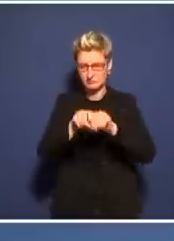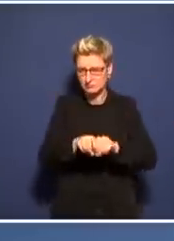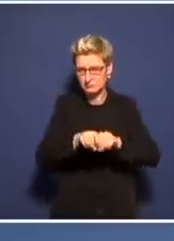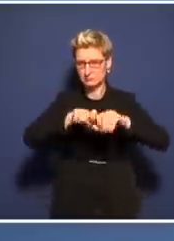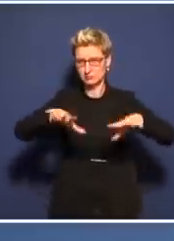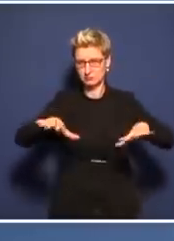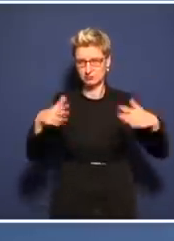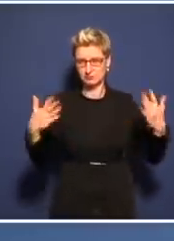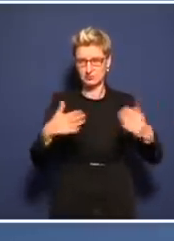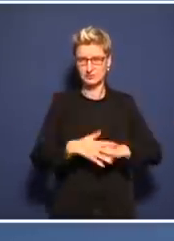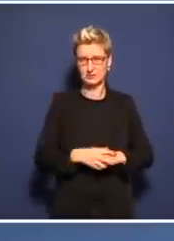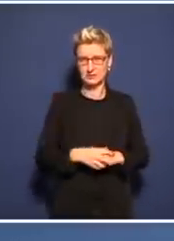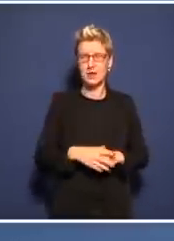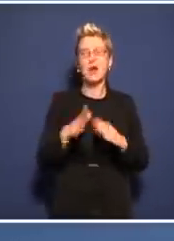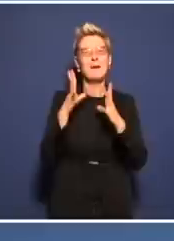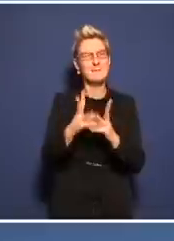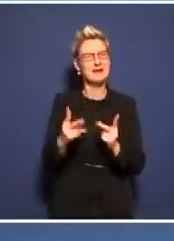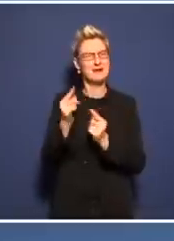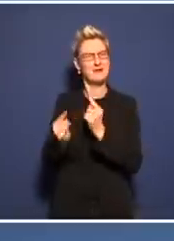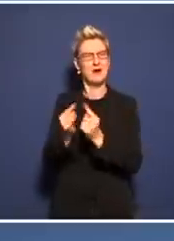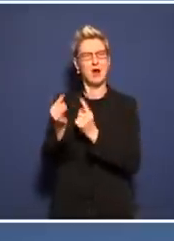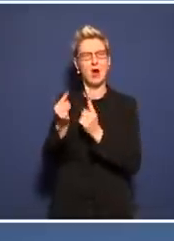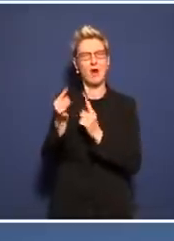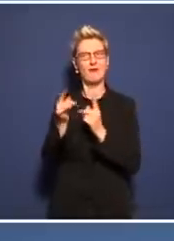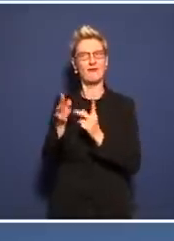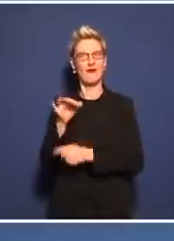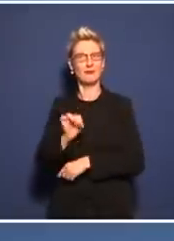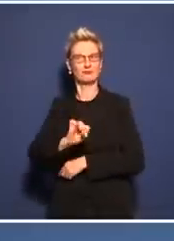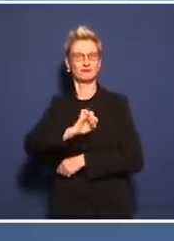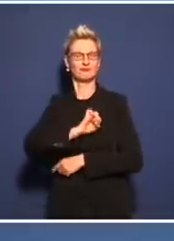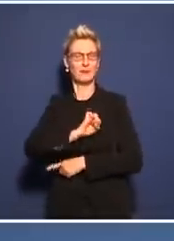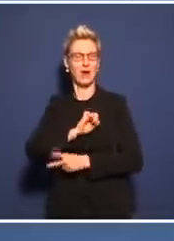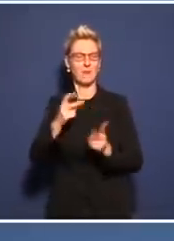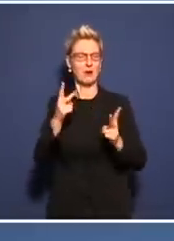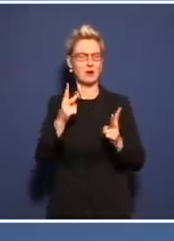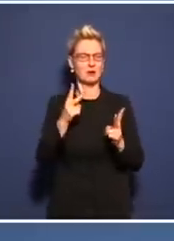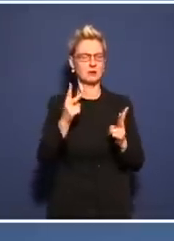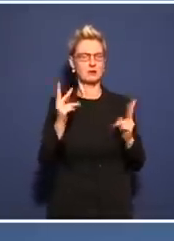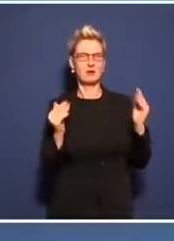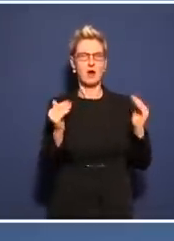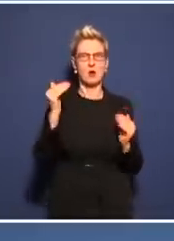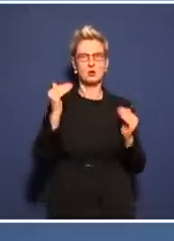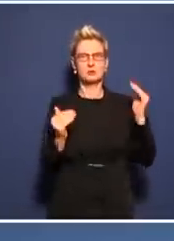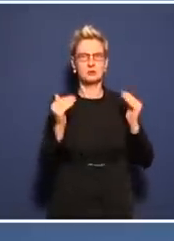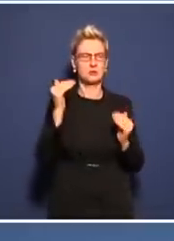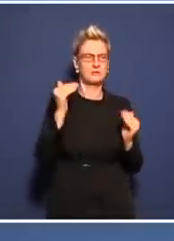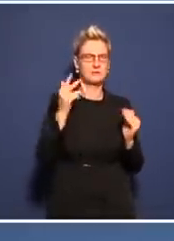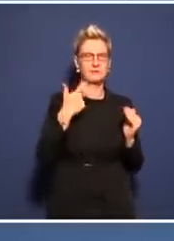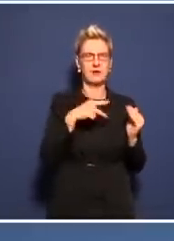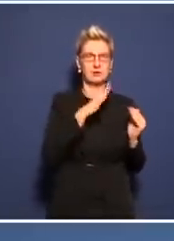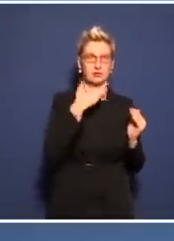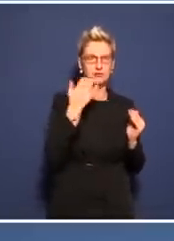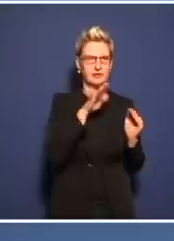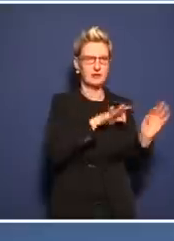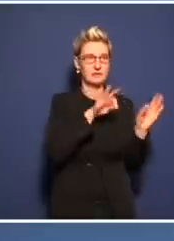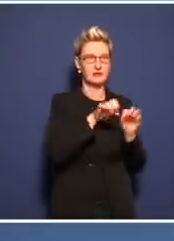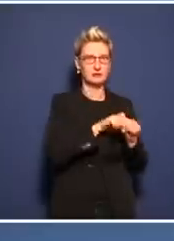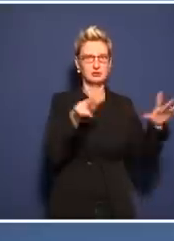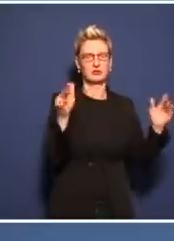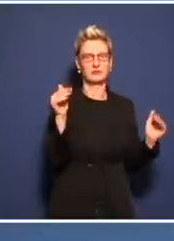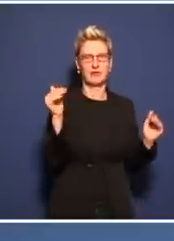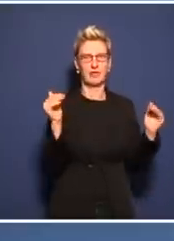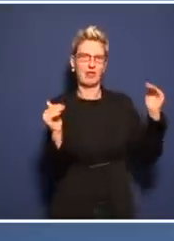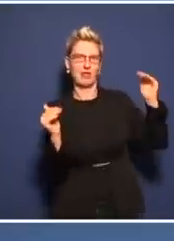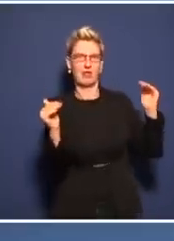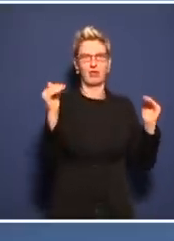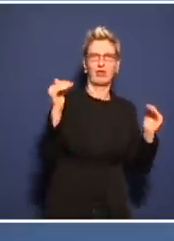Jetzt heißt es plötzlich, die Verständlichkeit leidet mit Maske. Wahrscheinlich leidet sie auch nur bei Regierungssprechern oder regierungsnahen Virologen,